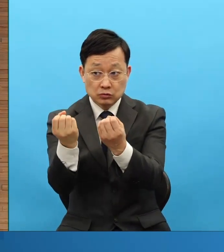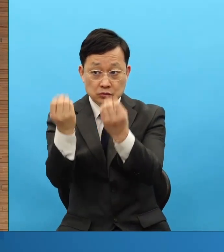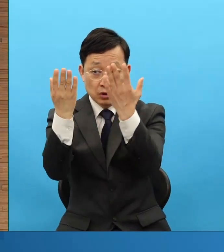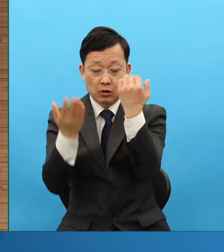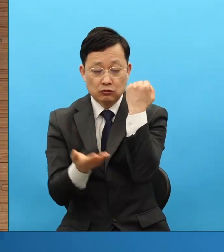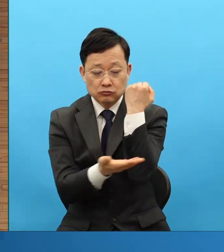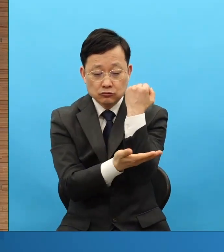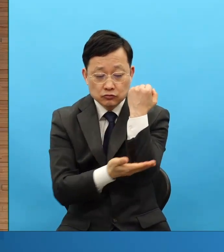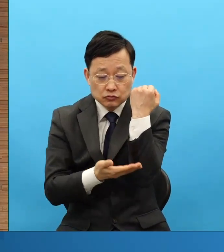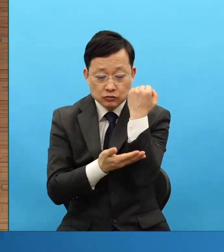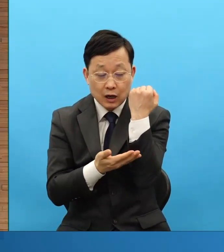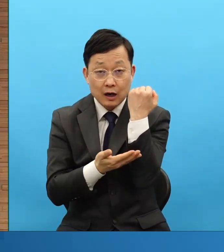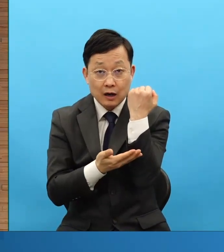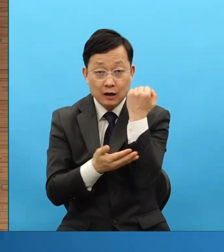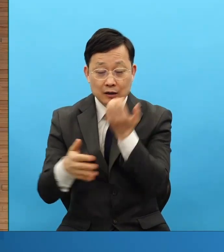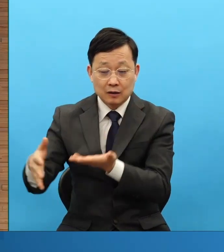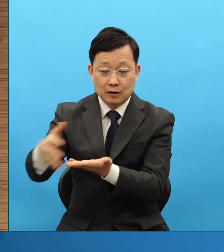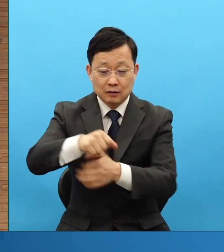겁니다.